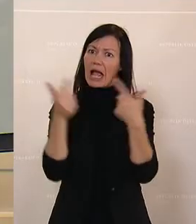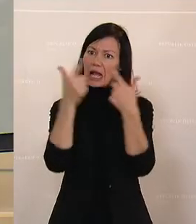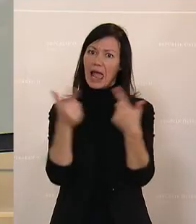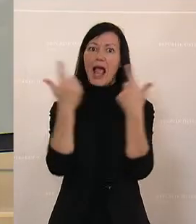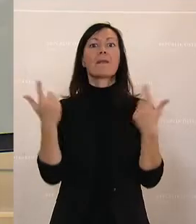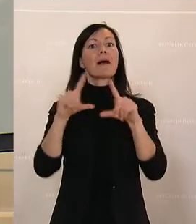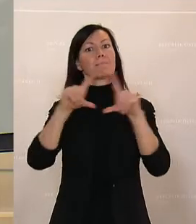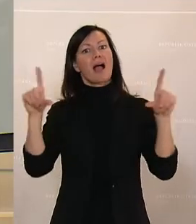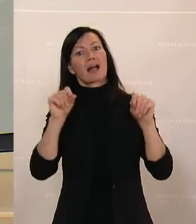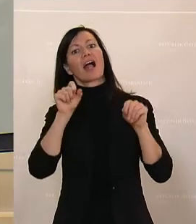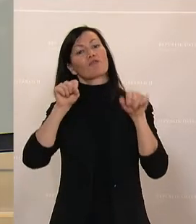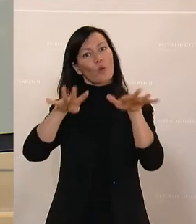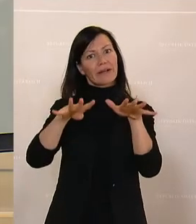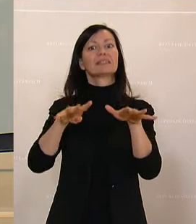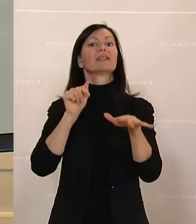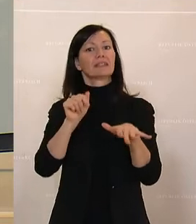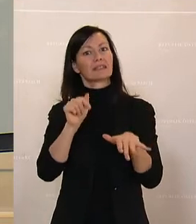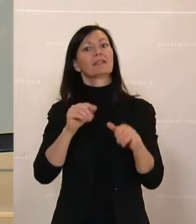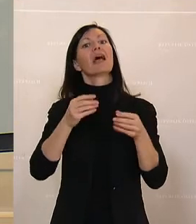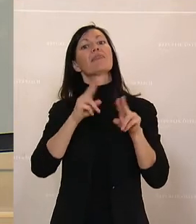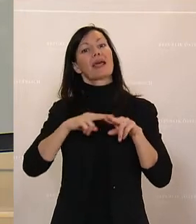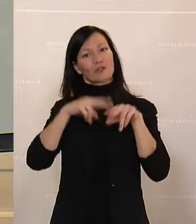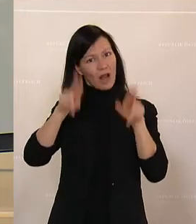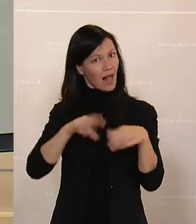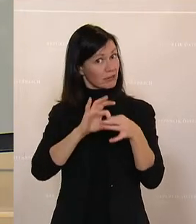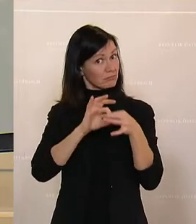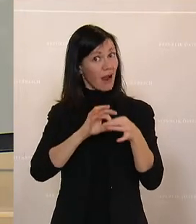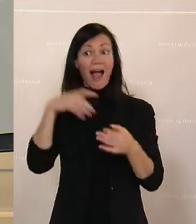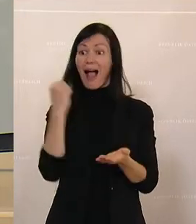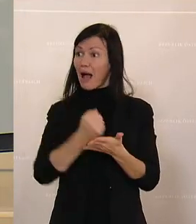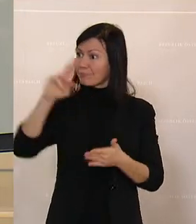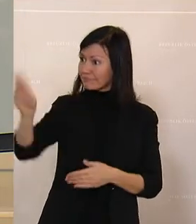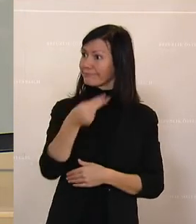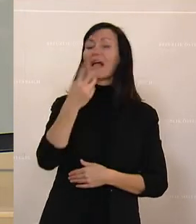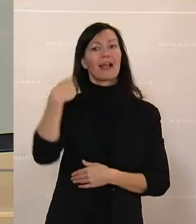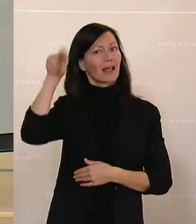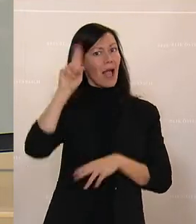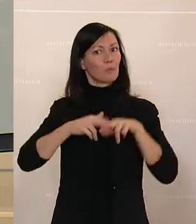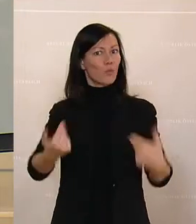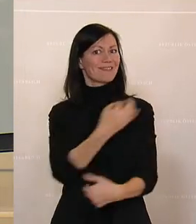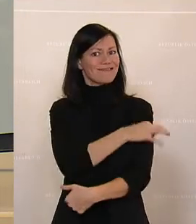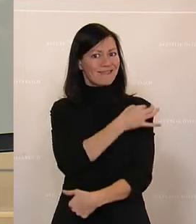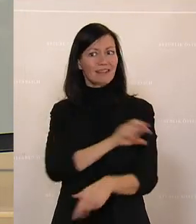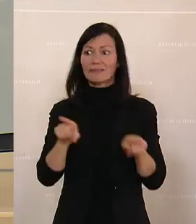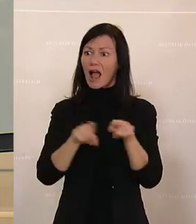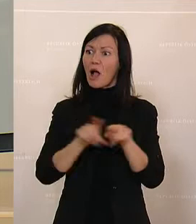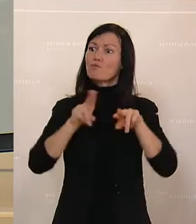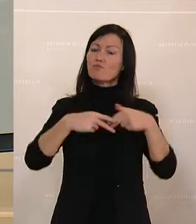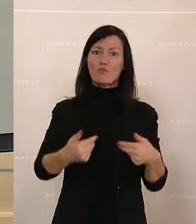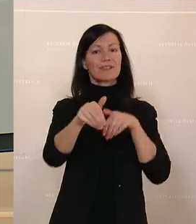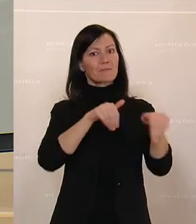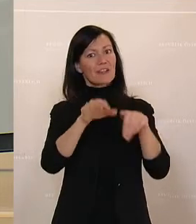Absatz 2 der Geschäftsführung des Nationalrates anlässlich des Amtsantrittes des Bundeskanzlers und der Nennung des Bundesminister für Bildung,